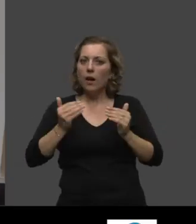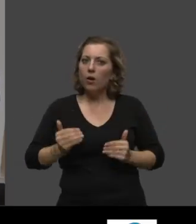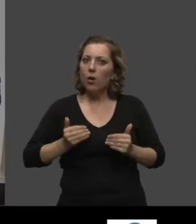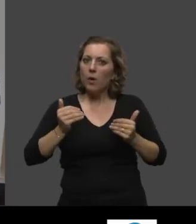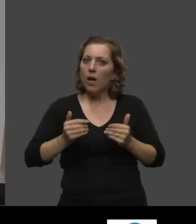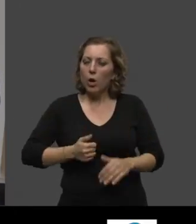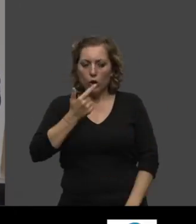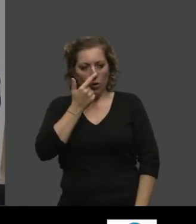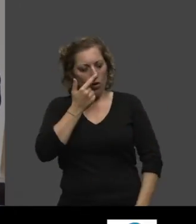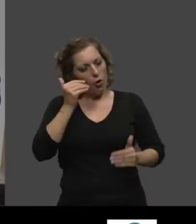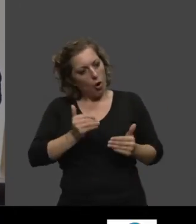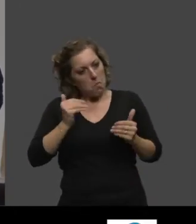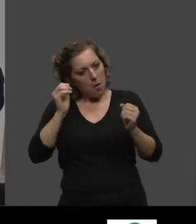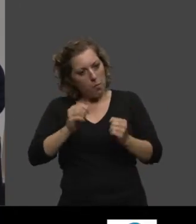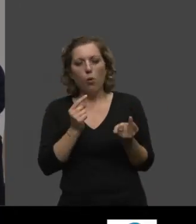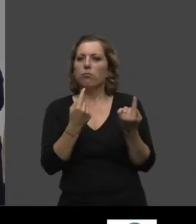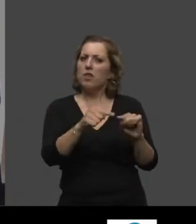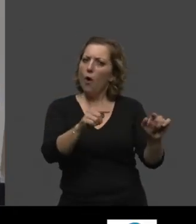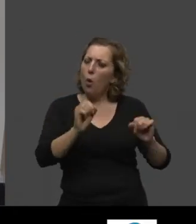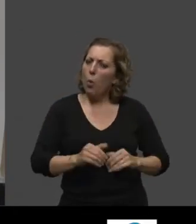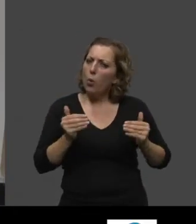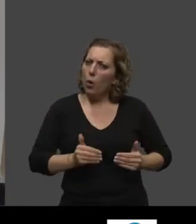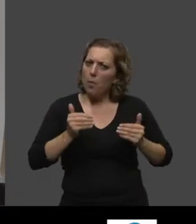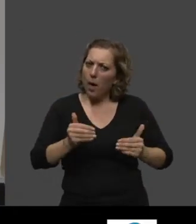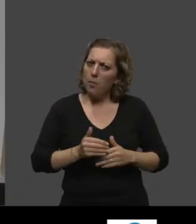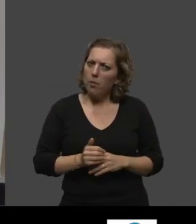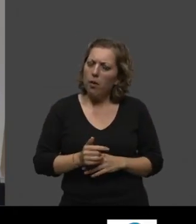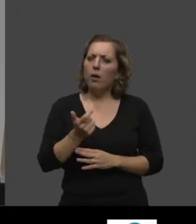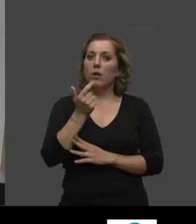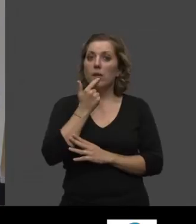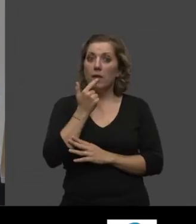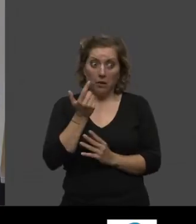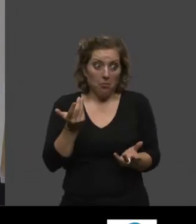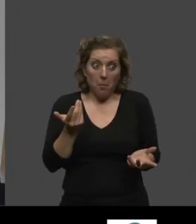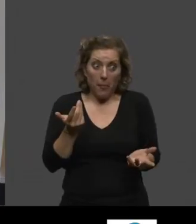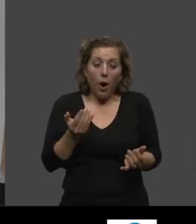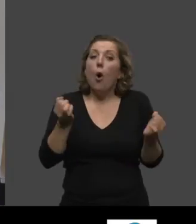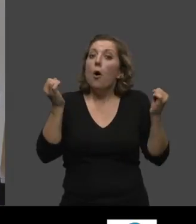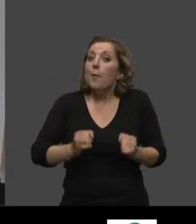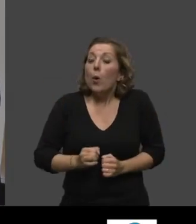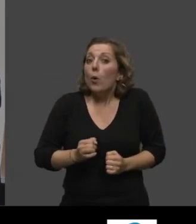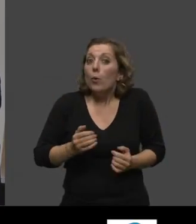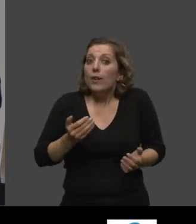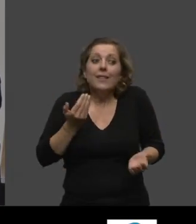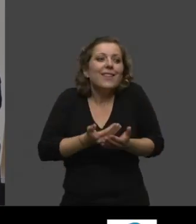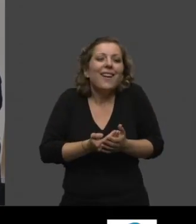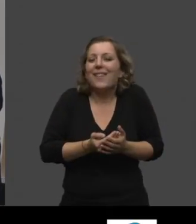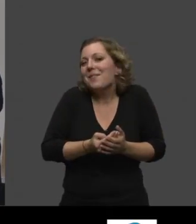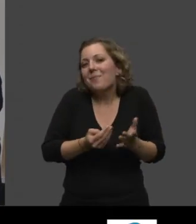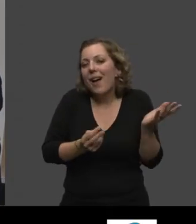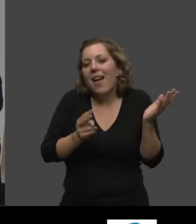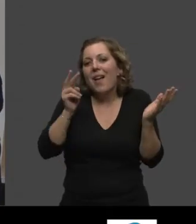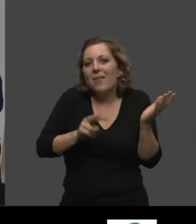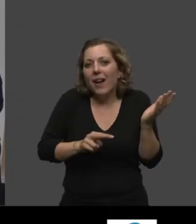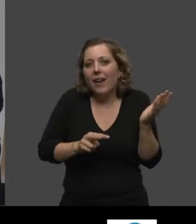tout de même faire les choses différemment. C'est-à-dire, on peut, et c'est contraire